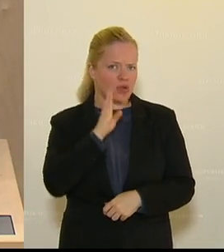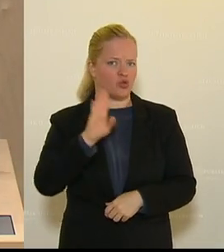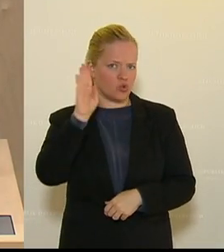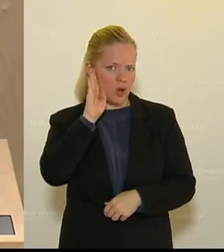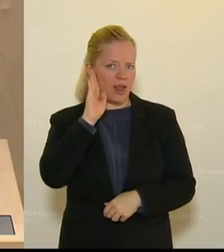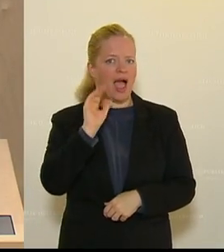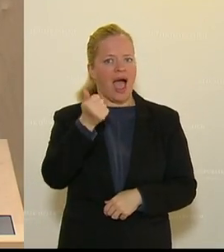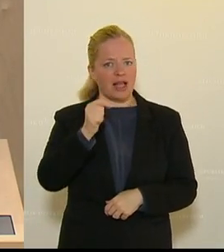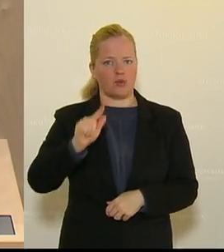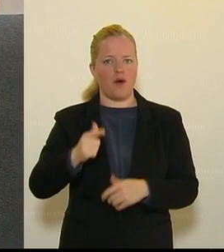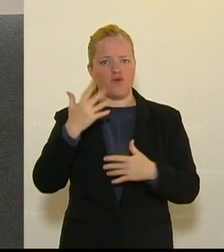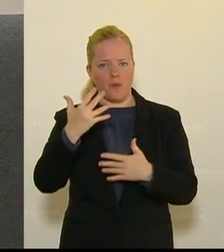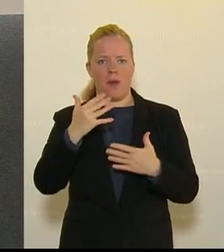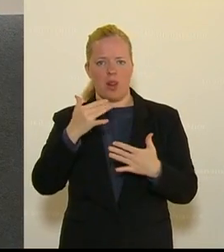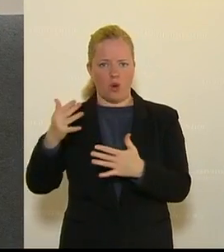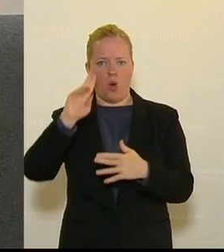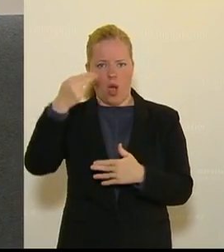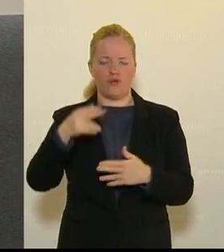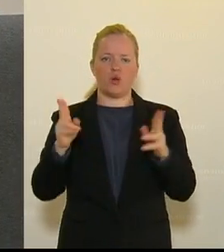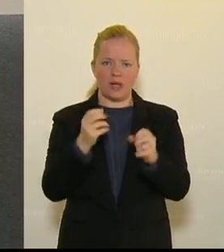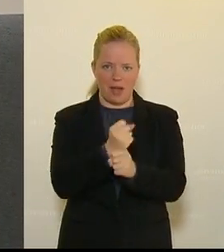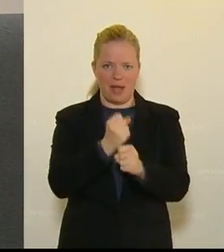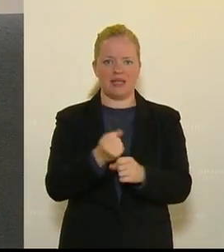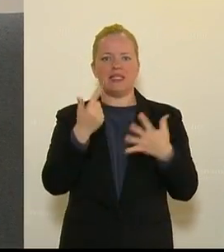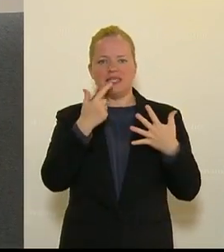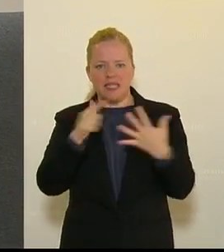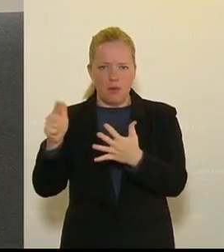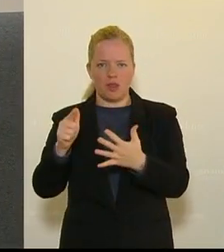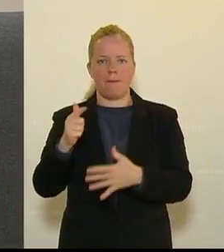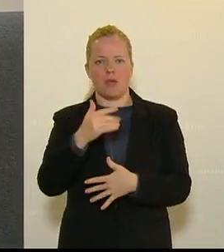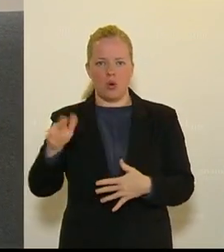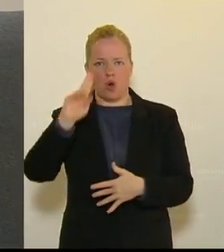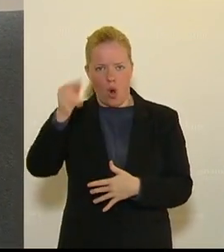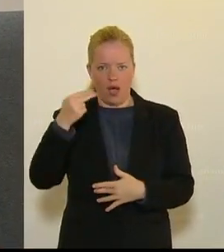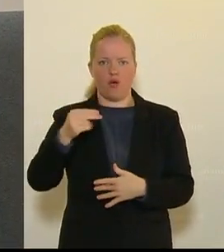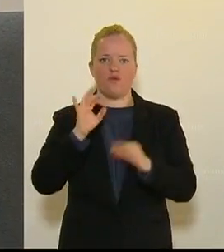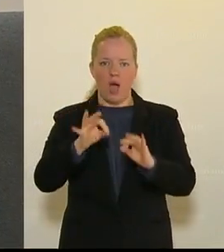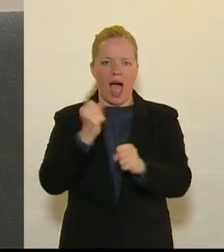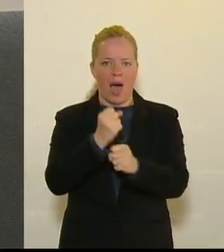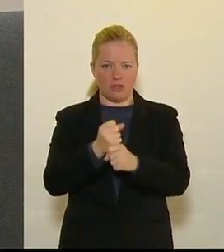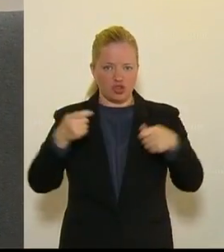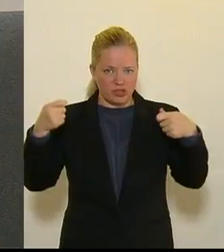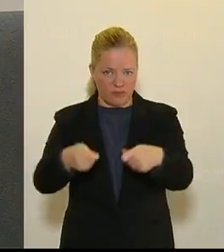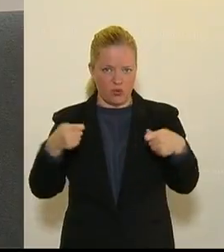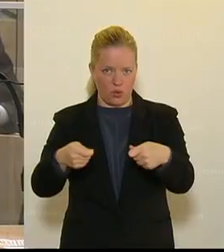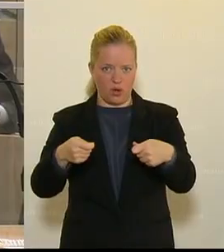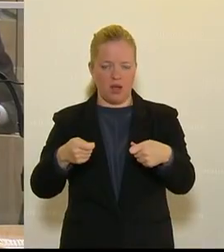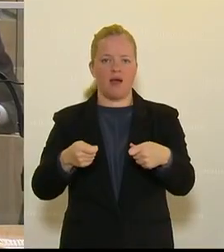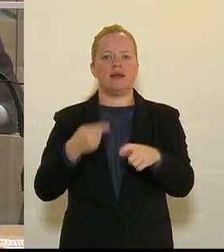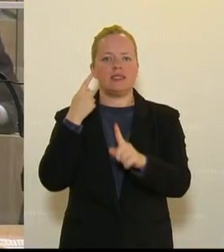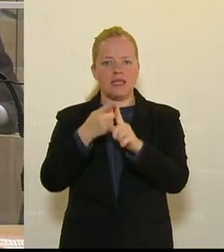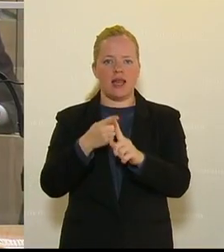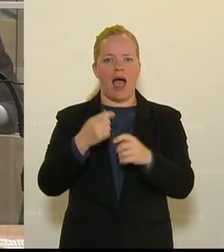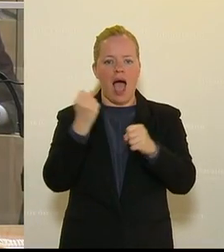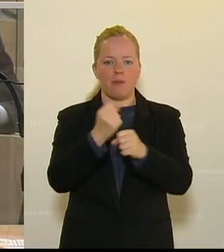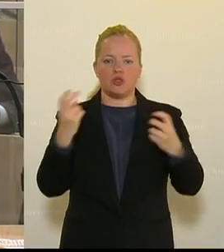,5 Millionen Euro für die Kurzarbeit, 700 Millionen Euro für die Arbeitsstiftung, die zur Umschulung von